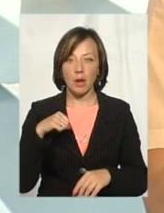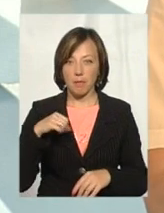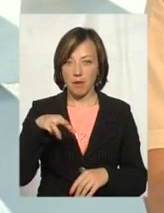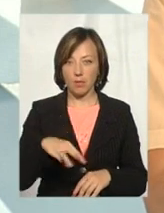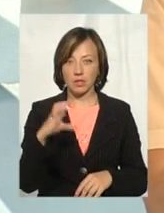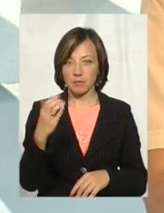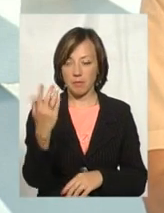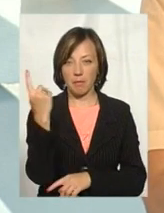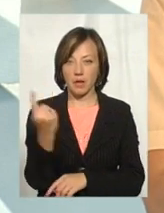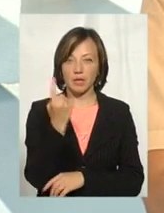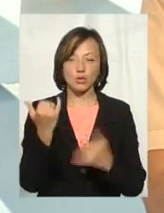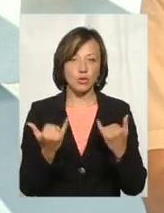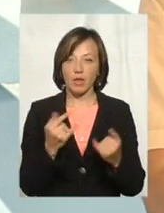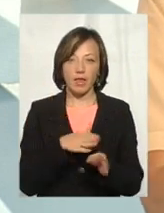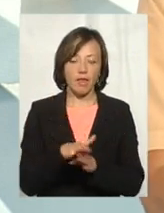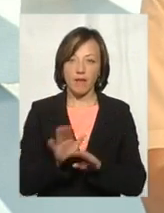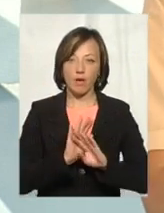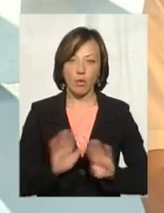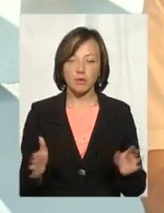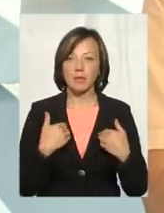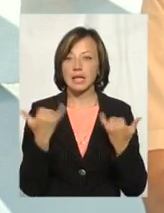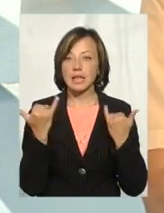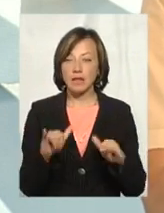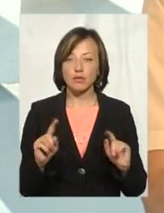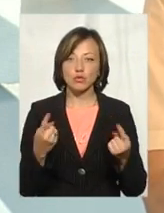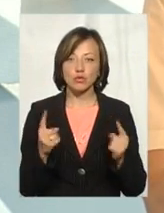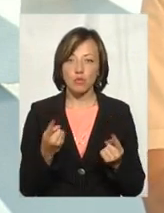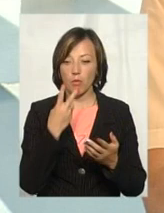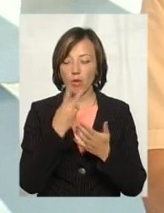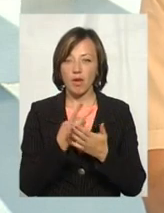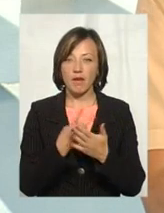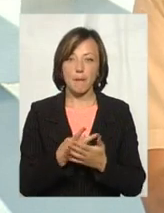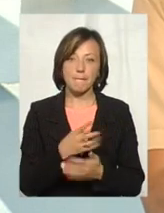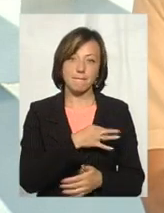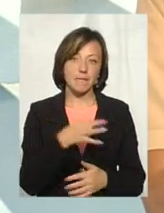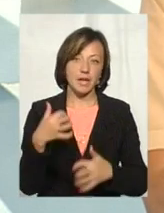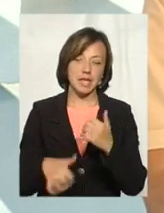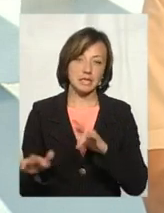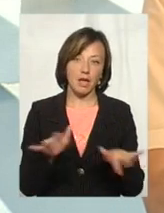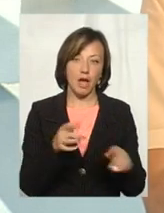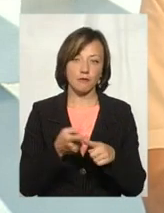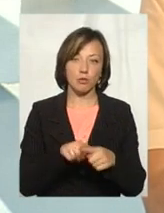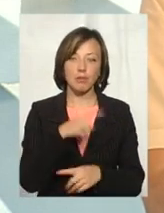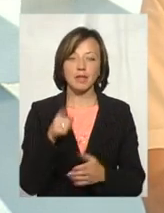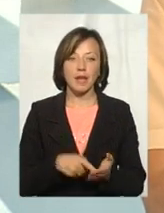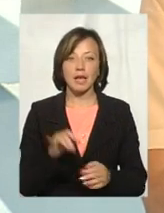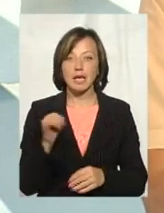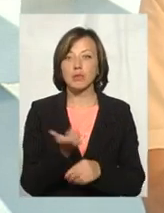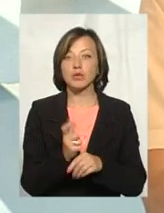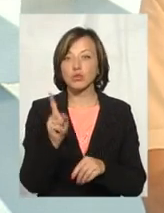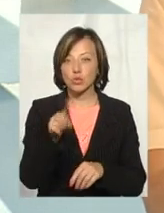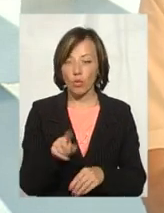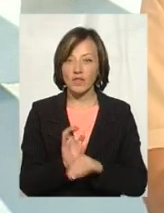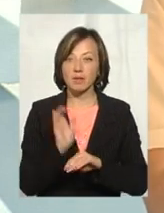Степанович Перший. Сьогодні воно не виконується. Мені дивно, чому він проявляє абсолютно бездіяльність в цьому питанні і більше того,